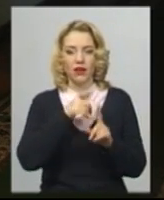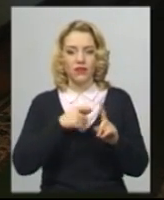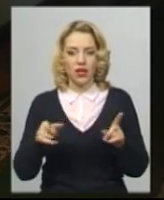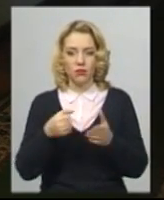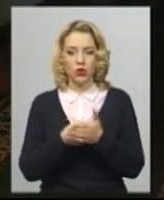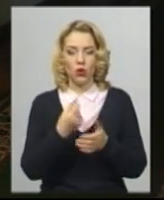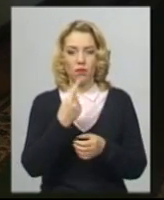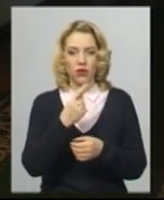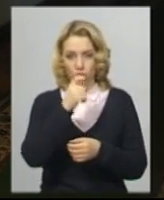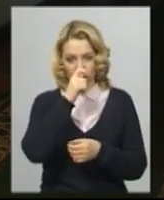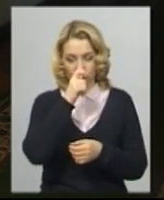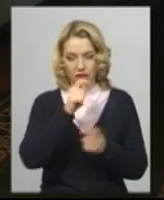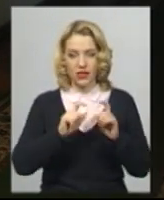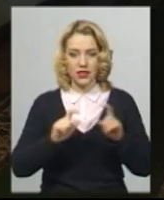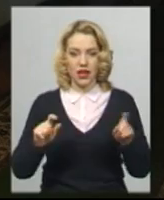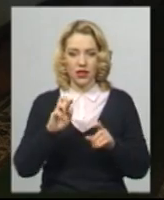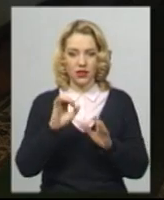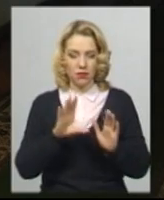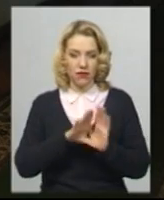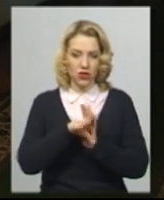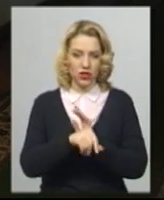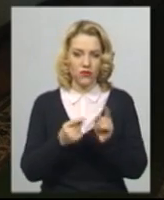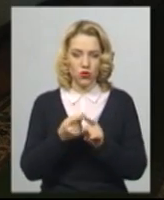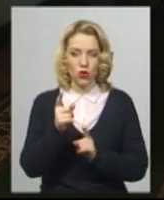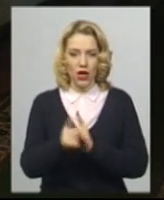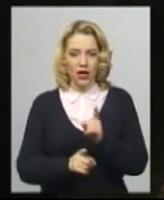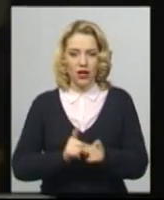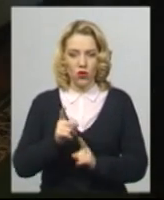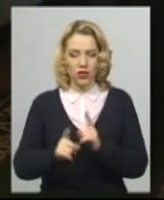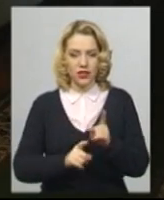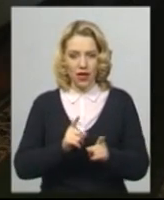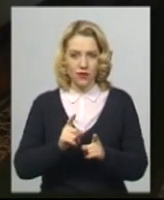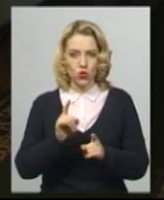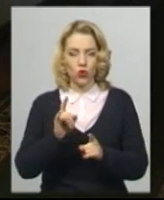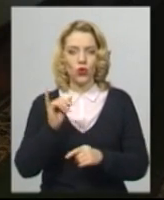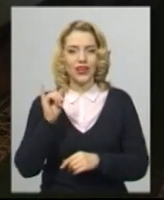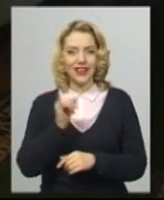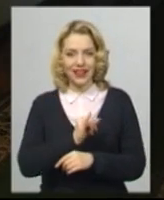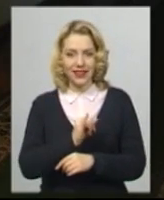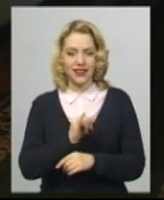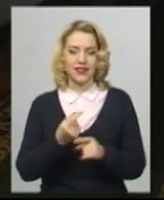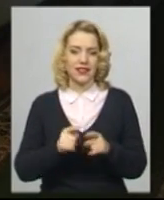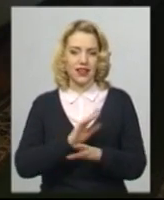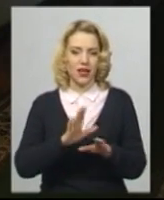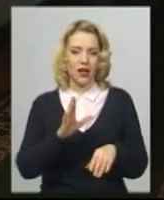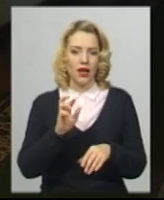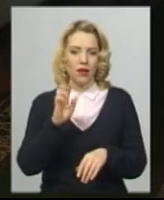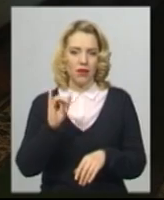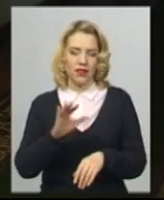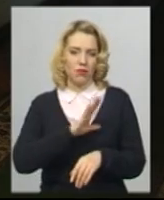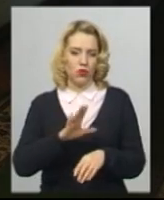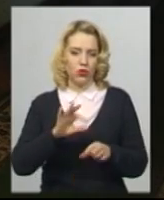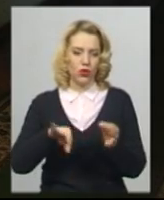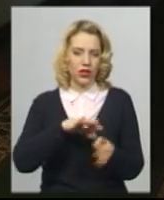квітня заклади б вийшли в цю реорганізацію і це не були б лишні кошти з